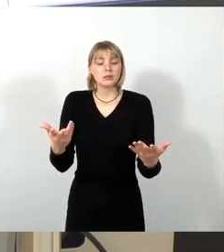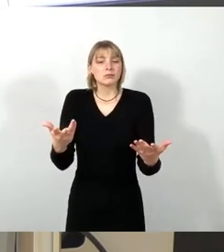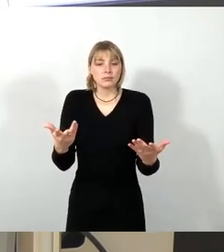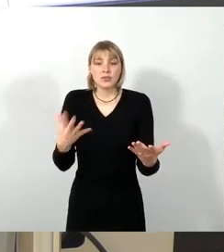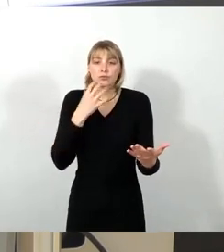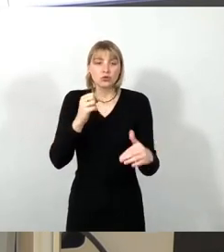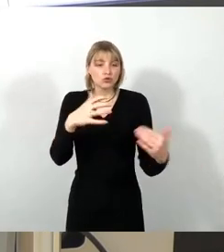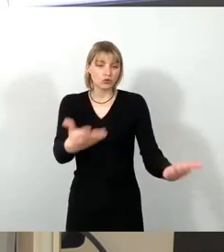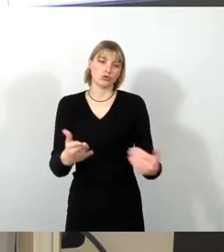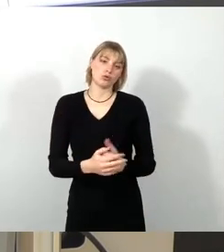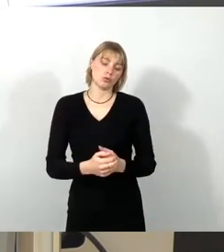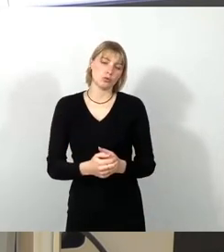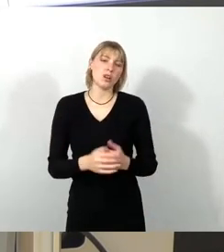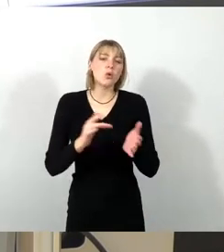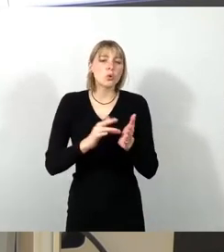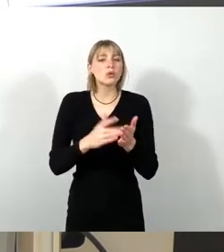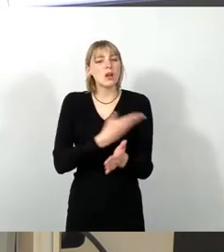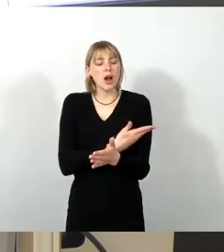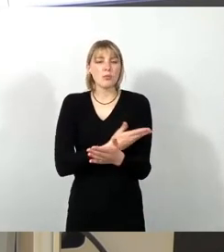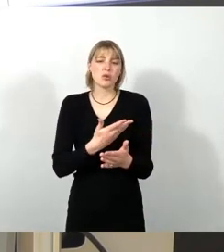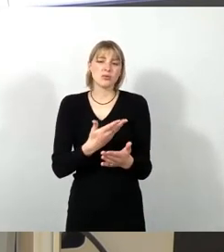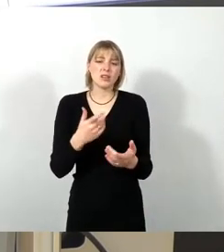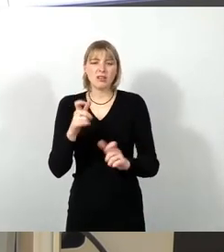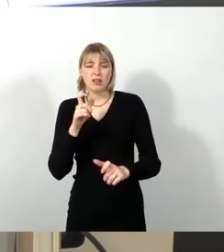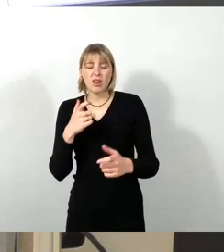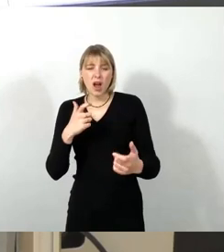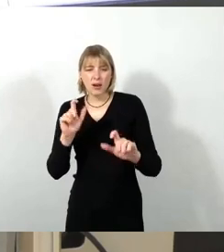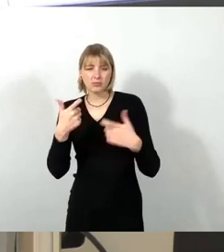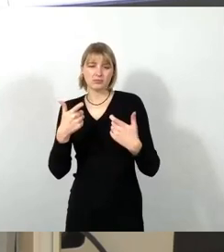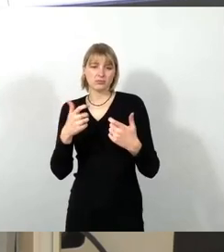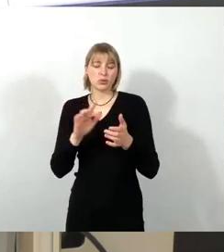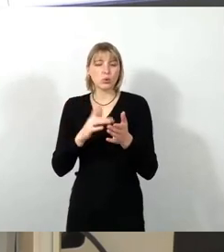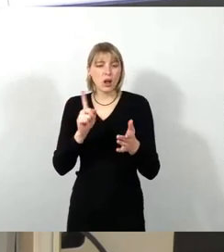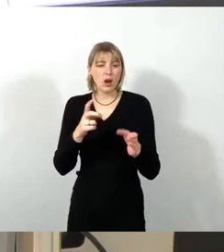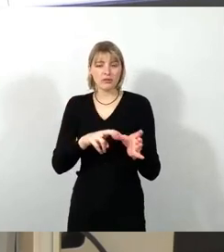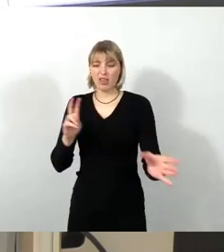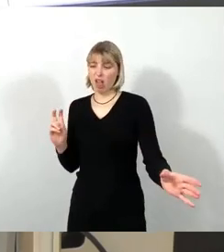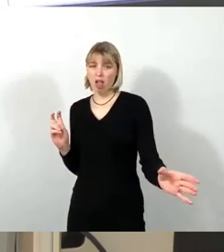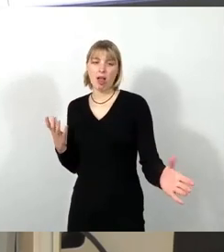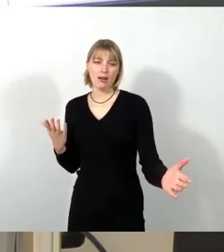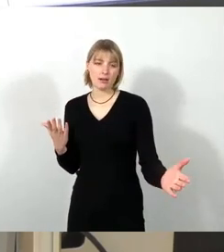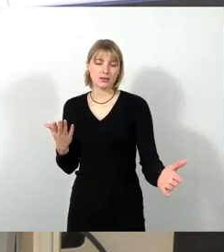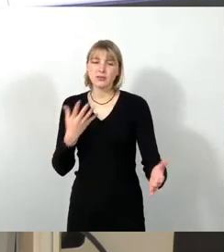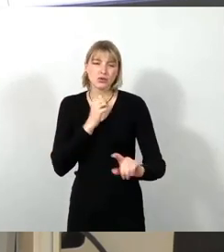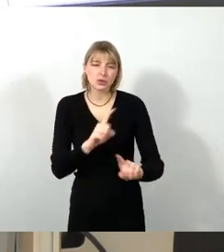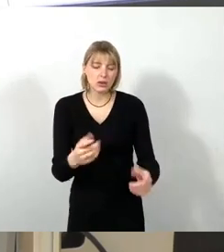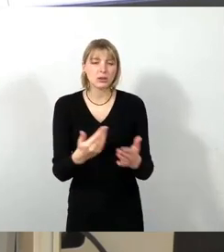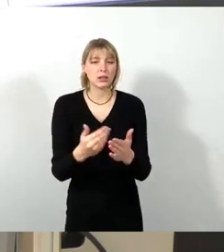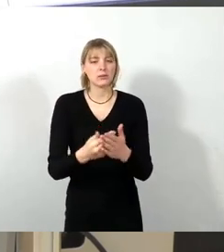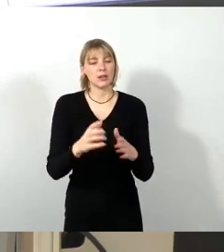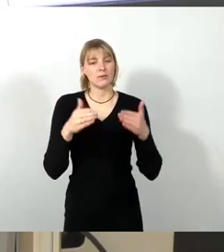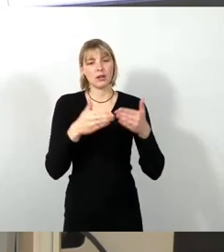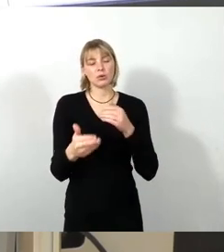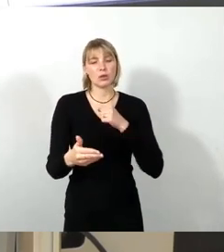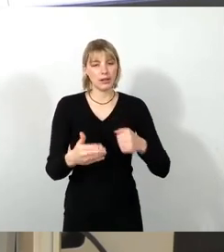Denn Armut schränkt ein und grenzt aus. Das heißt, alle Instrumente, die dagegen wirken, begrüßen wir als Linke auf jeden Fall sehr.